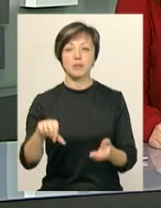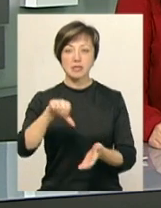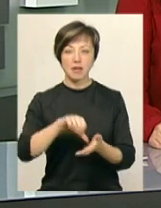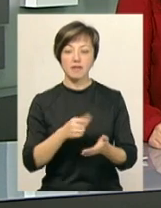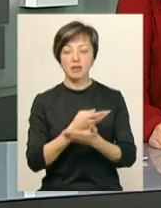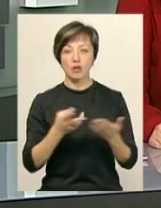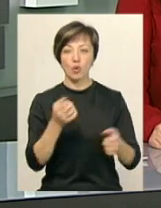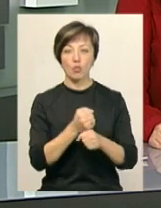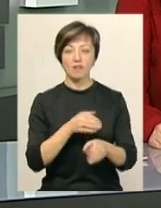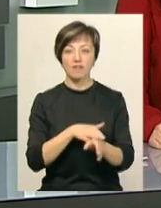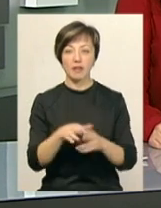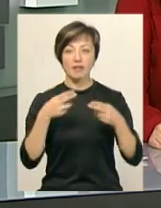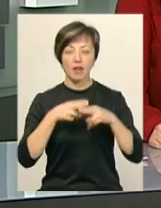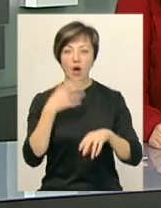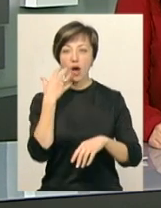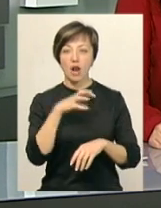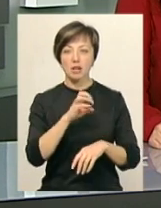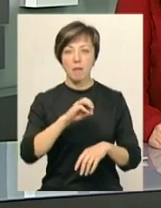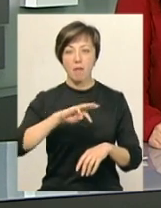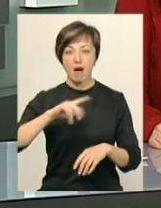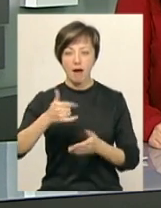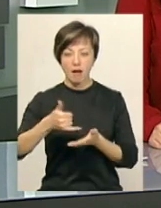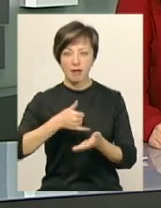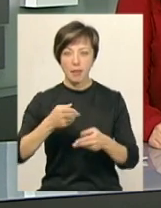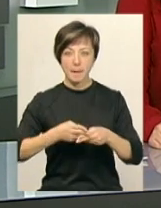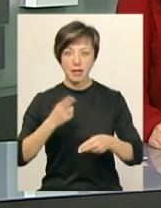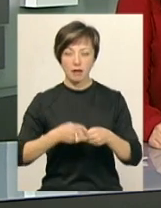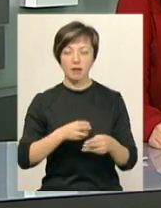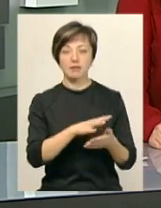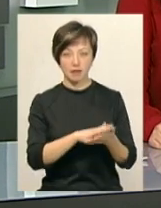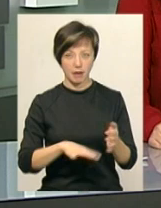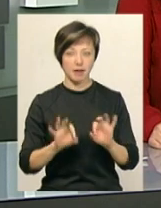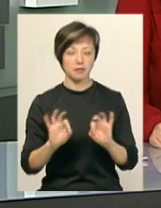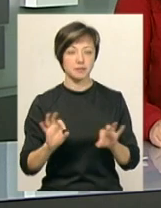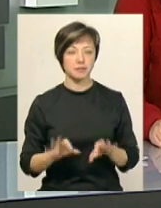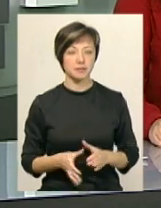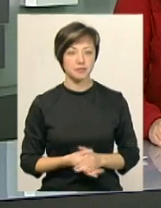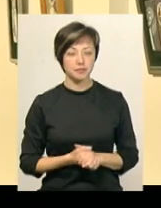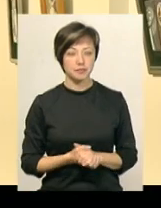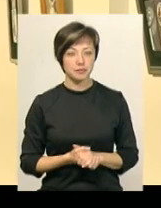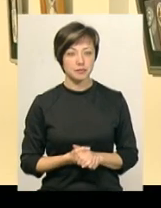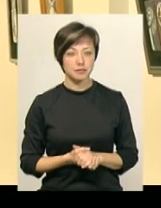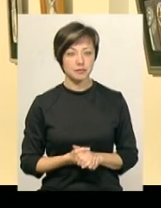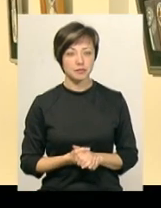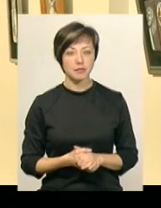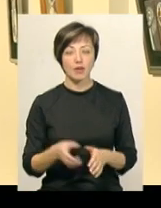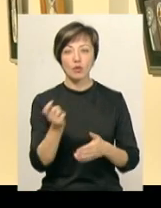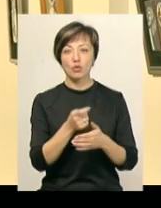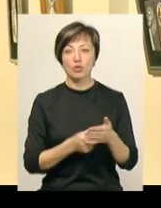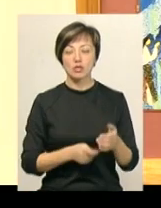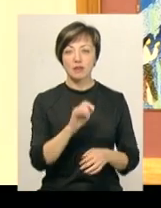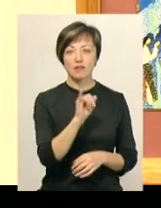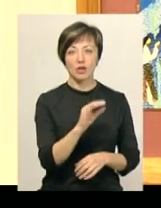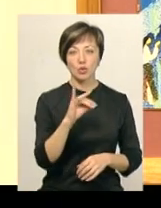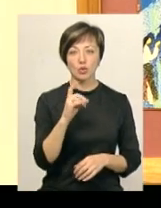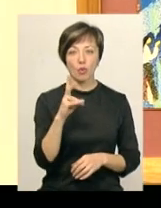представлені роботи, виконані у техніці гарячої емалі на металі. Деталі далі у сюжеті. Художник Іван Юрков